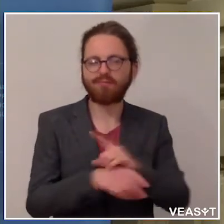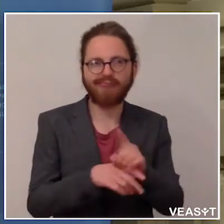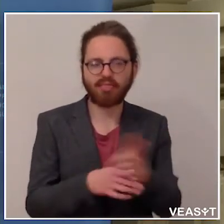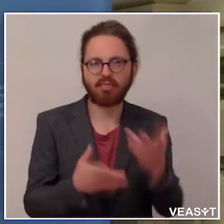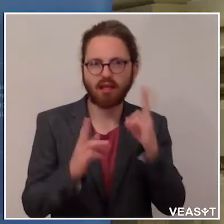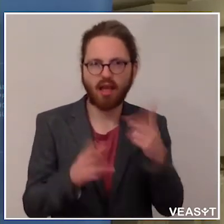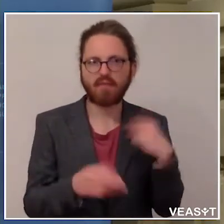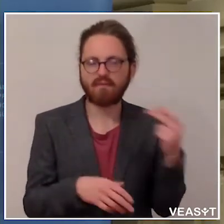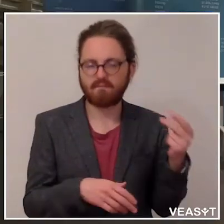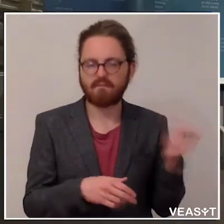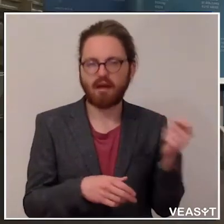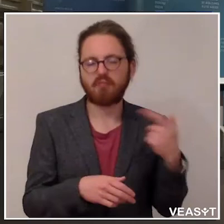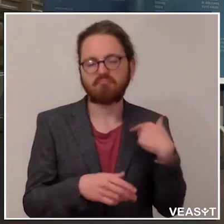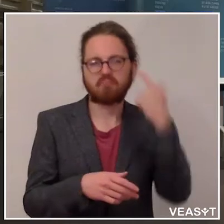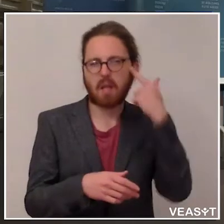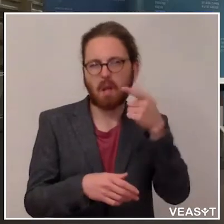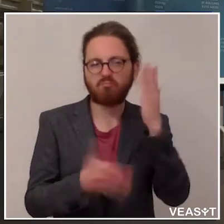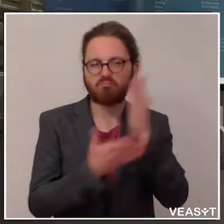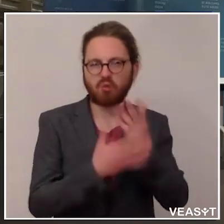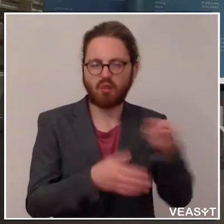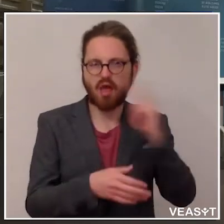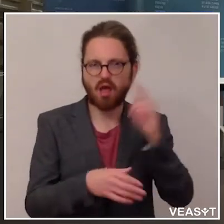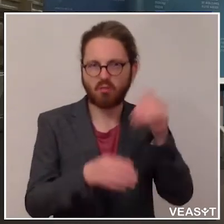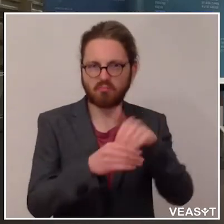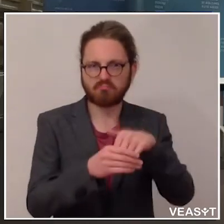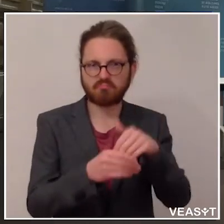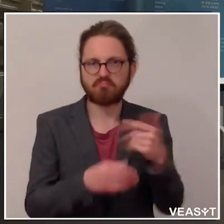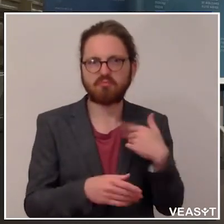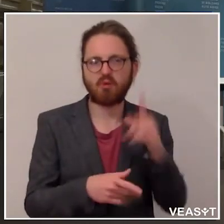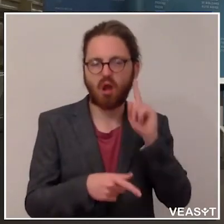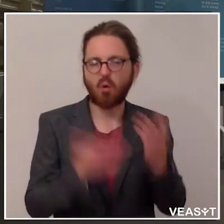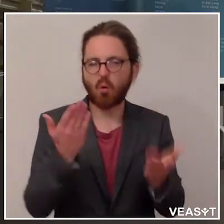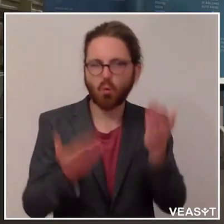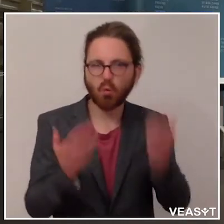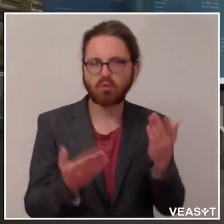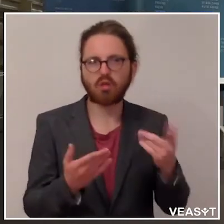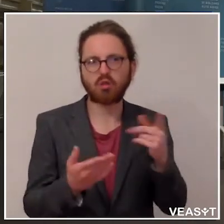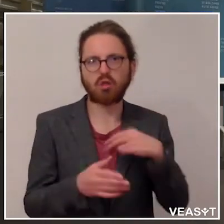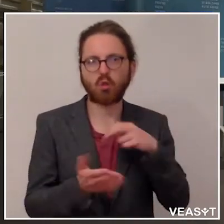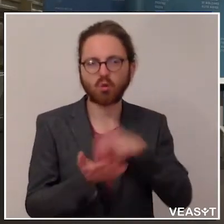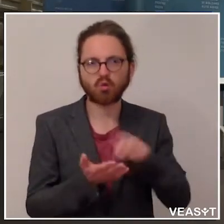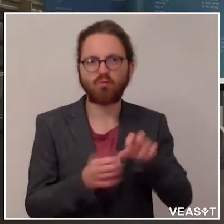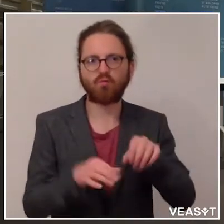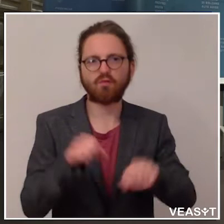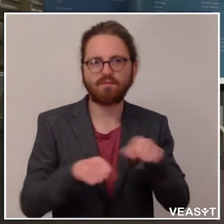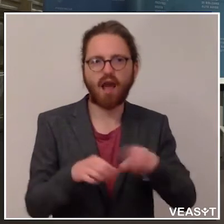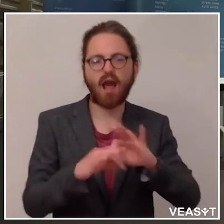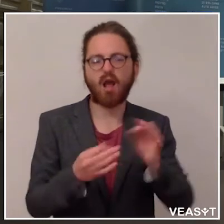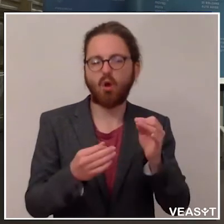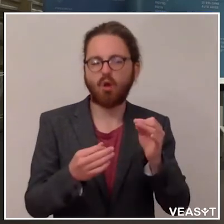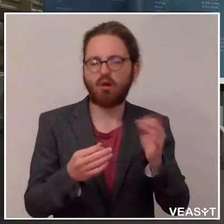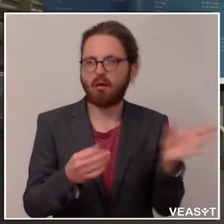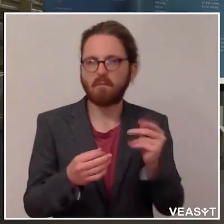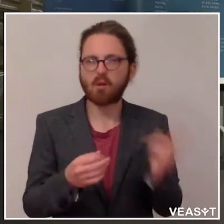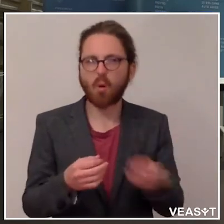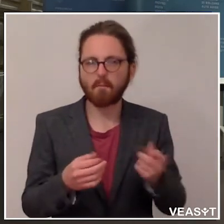beantwortet, vor allem auch, ob ein Unterschied besteht, ob man zu Fuß und bei Rad oder mit motorisiertem Fahrzeug hinfahren kann.